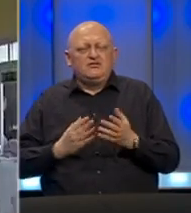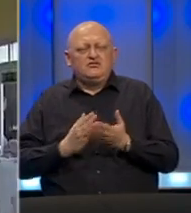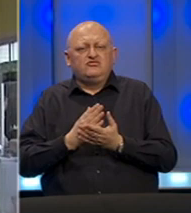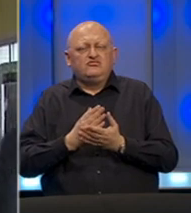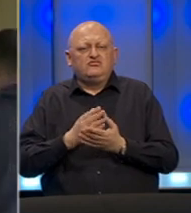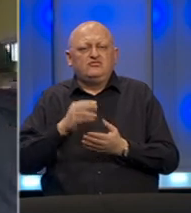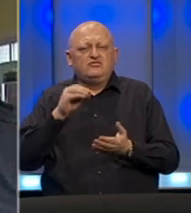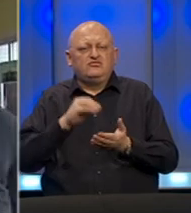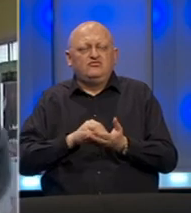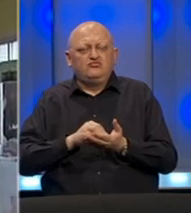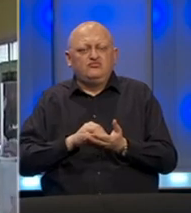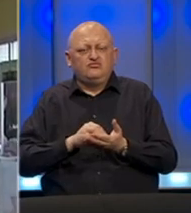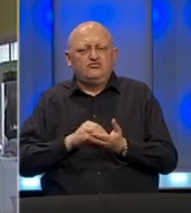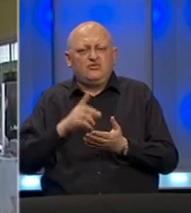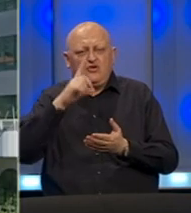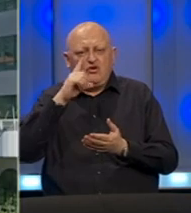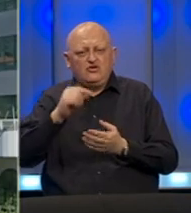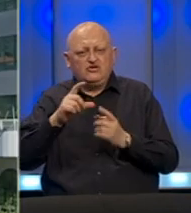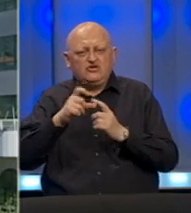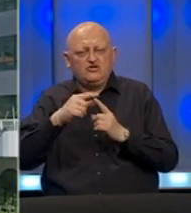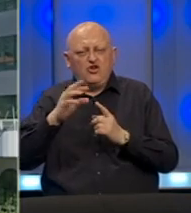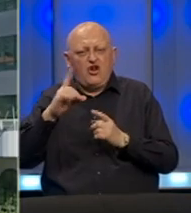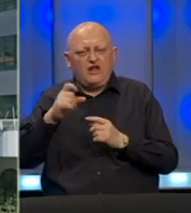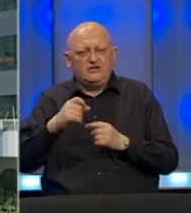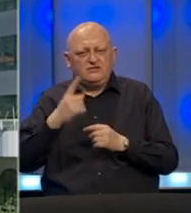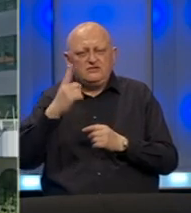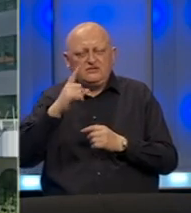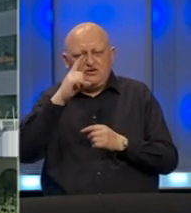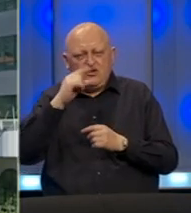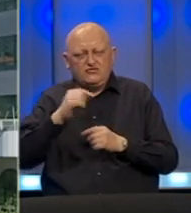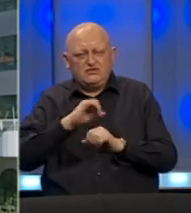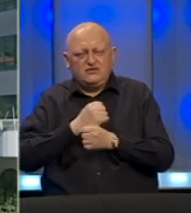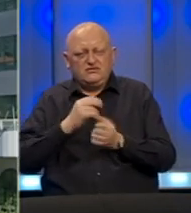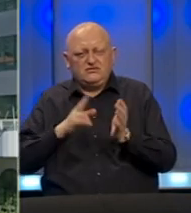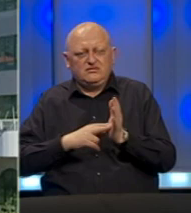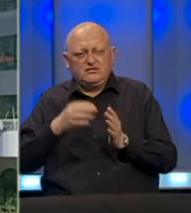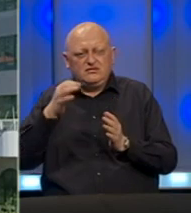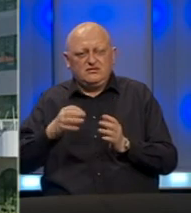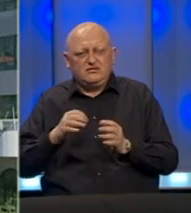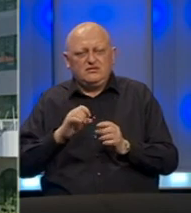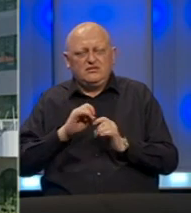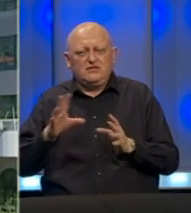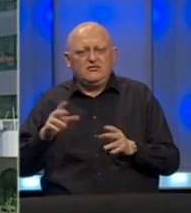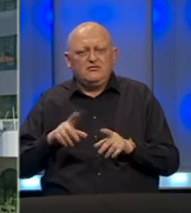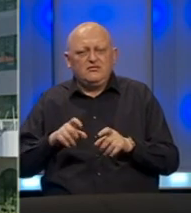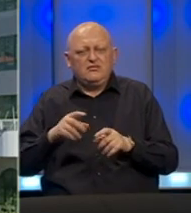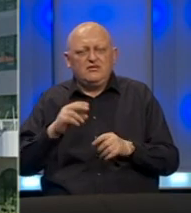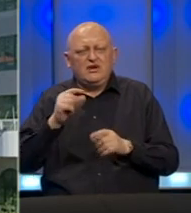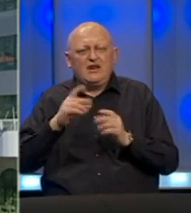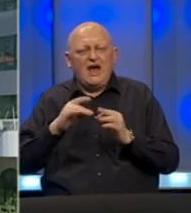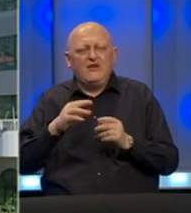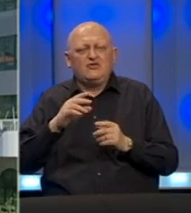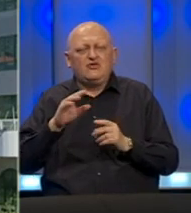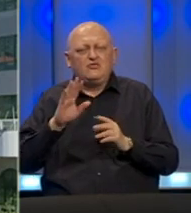-19 zabilježen je i u općini Stolac. Jedine općine u Hercegovačkom Neretvanskom kantonu bez korone za sad su ravno